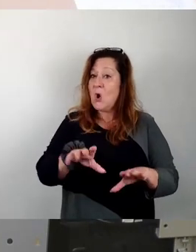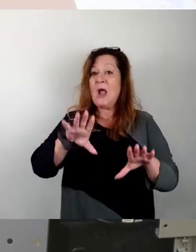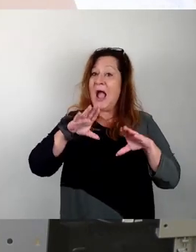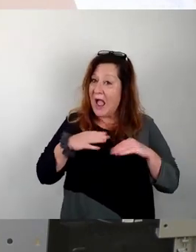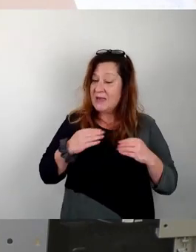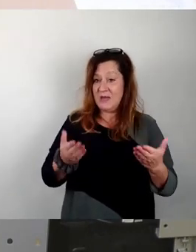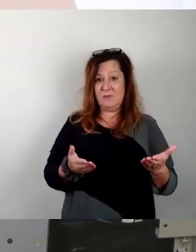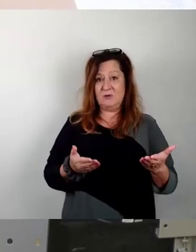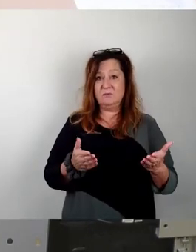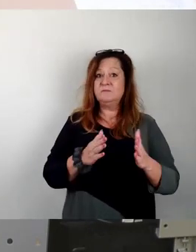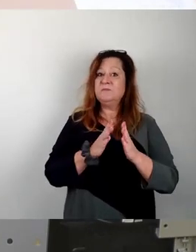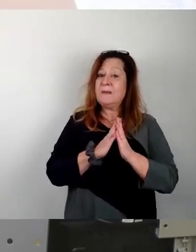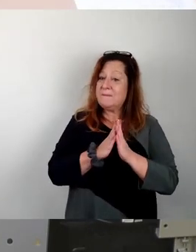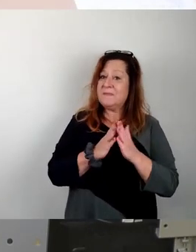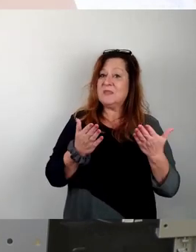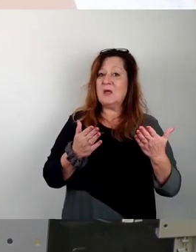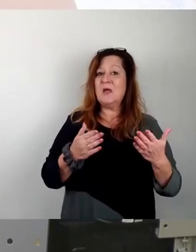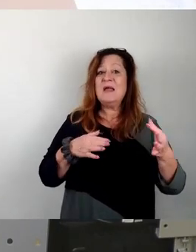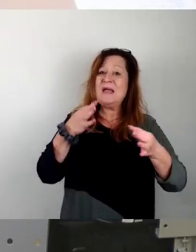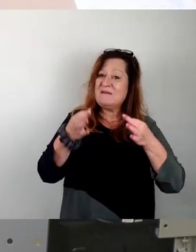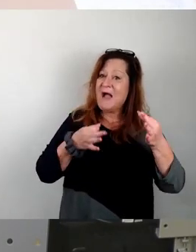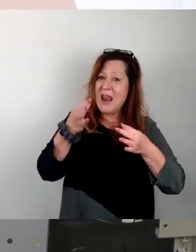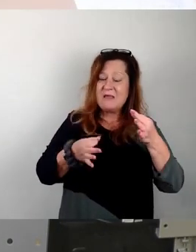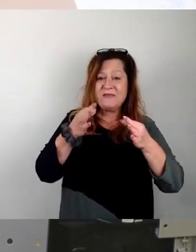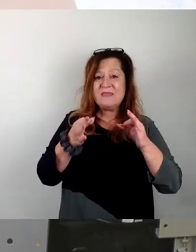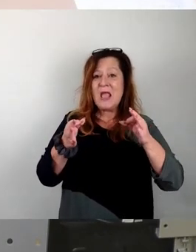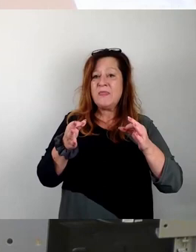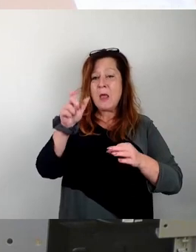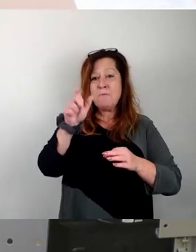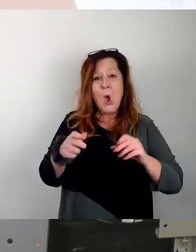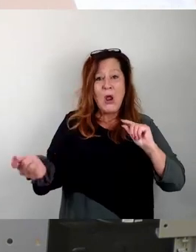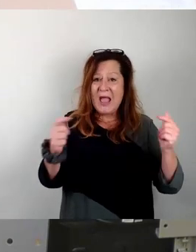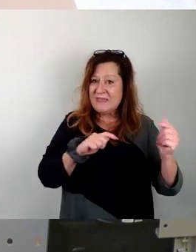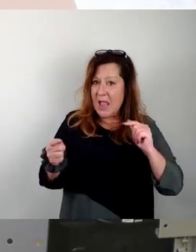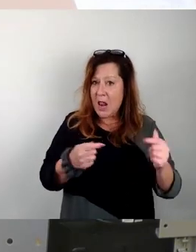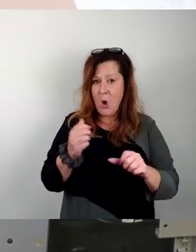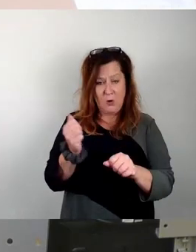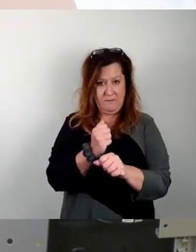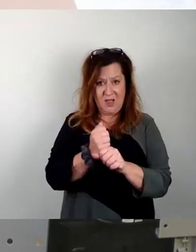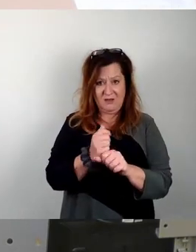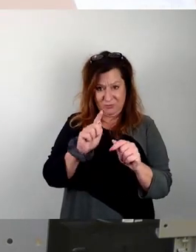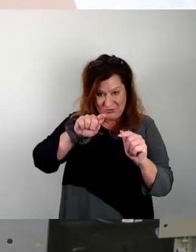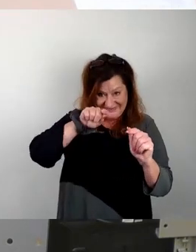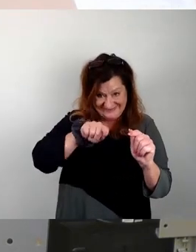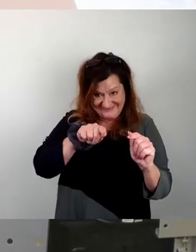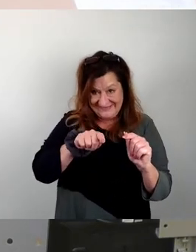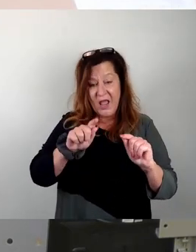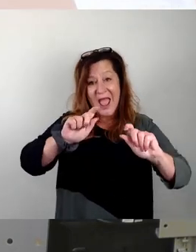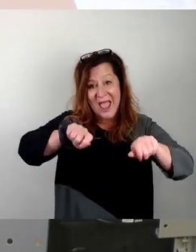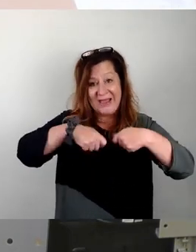Lassen Sie einen qualifizierten Bürgerdialog zu. Lassen Sie daraus Lösungen und Konzepte erstellen.